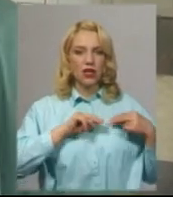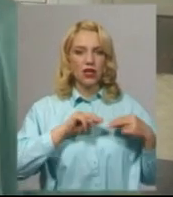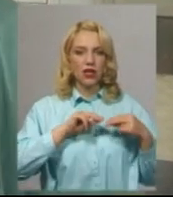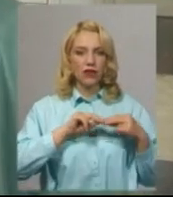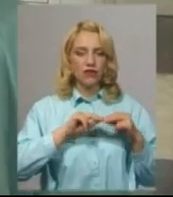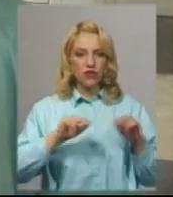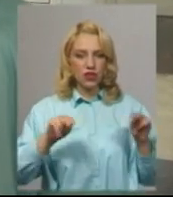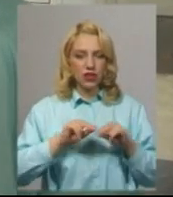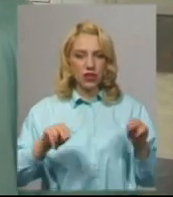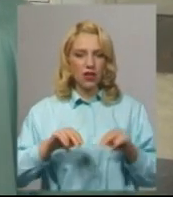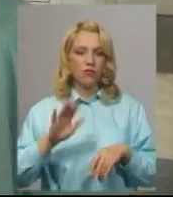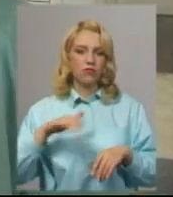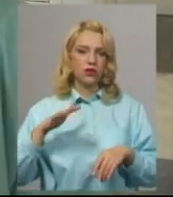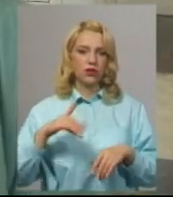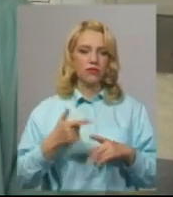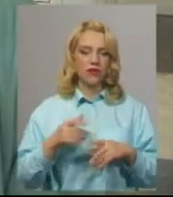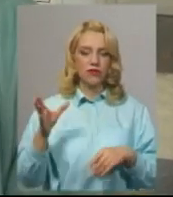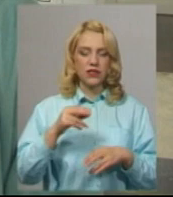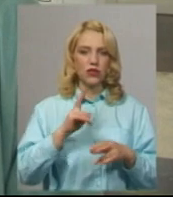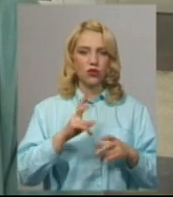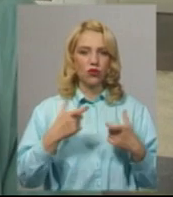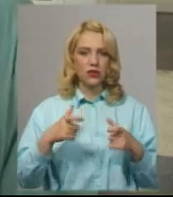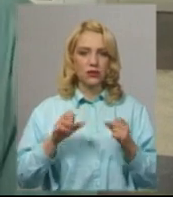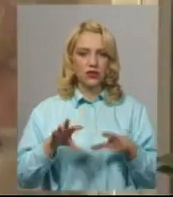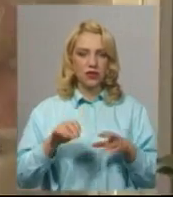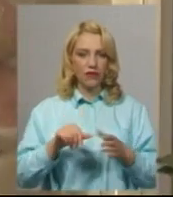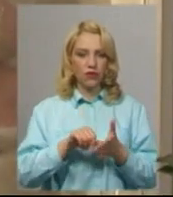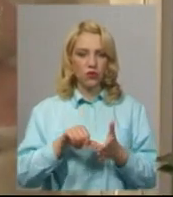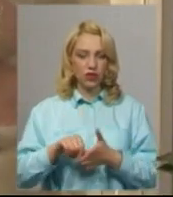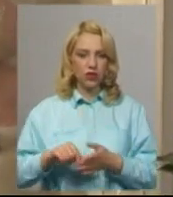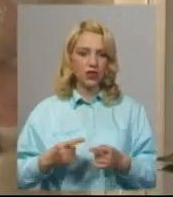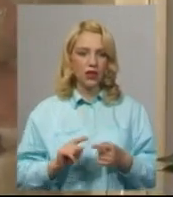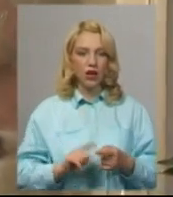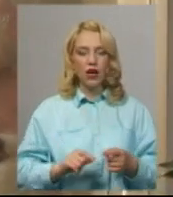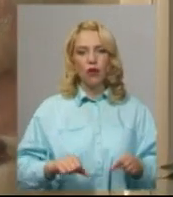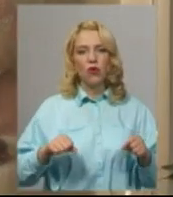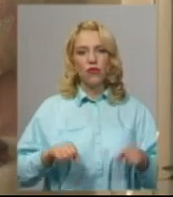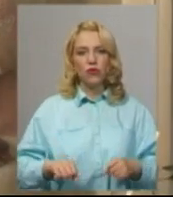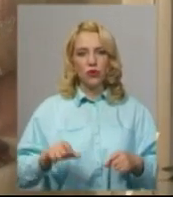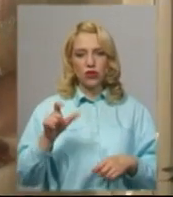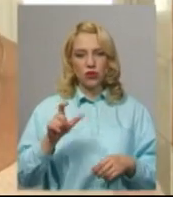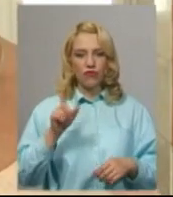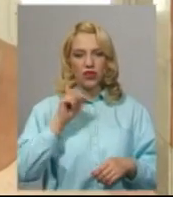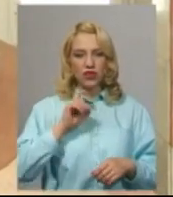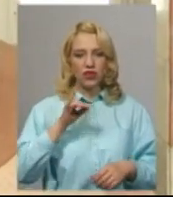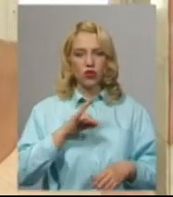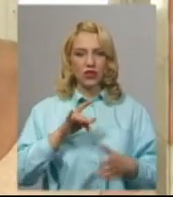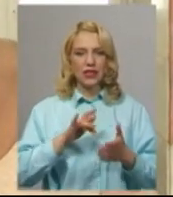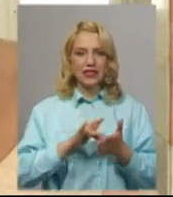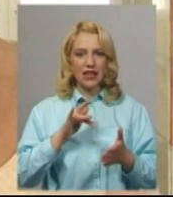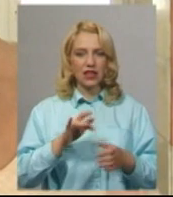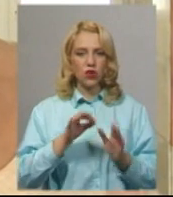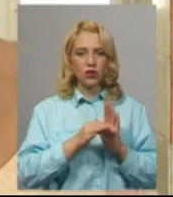далі було вимірювання всім учасникам температури. Уповноважена особа Вінницького регіонального центру оцінювання